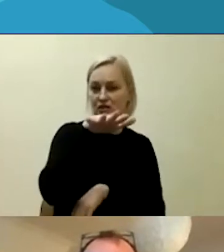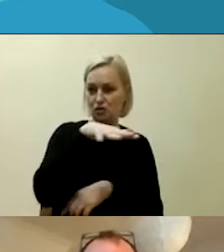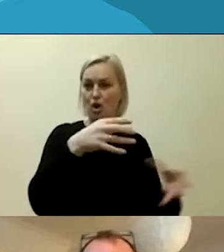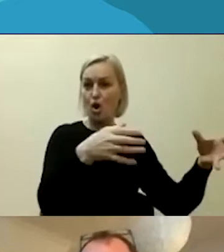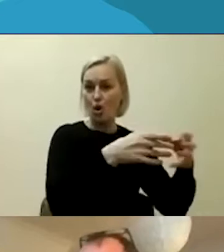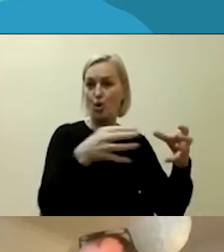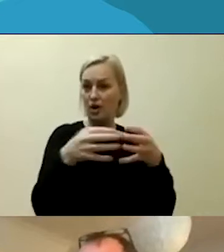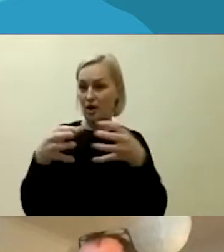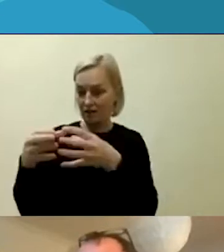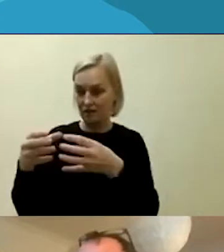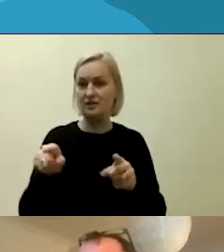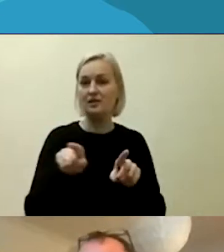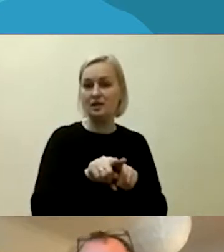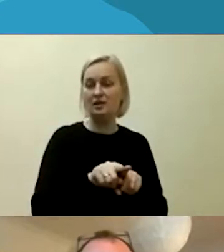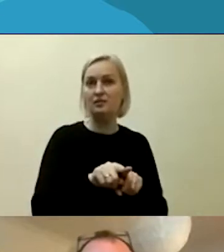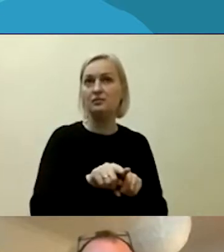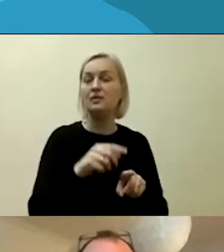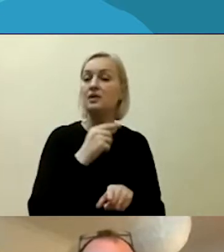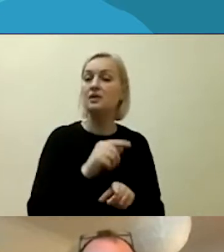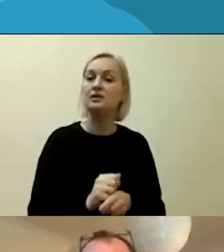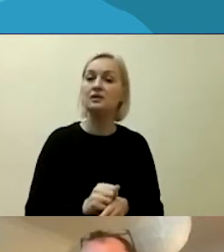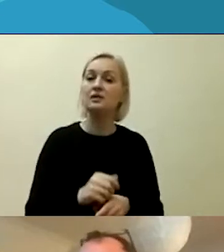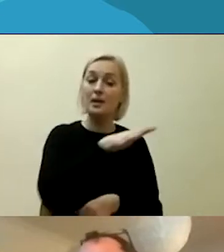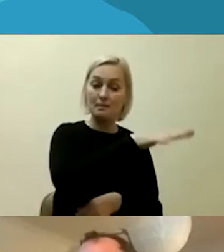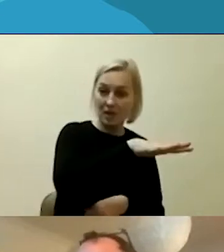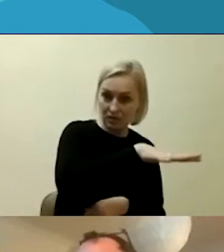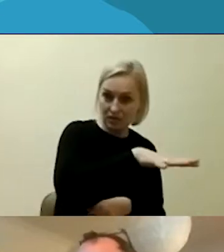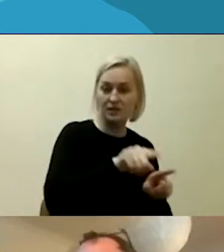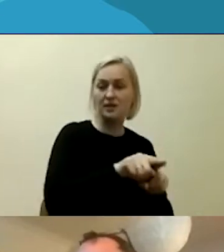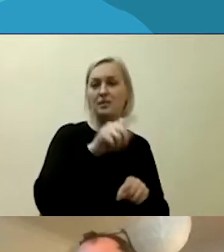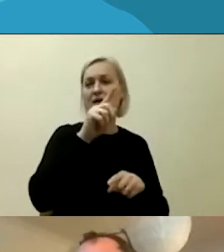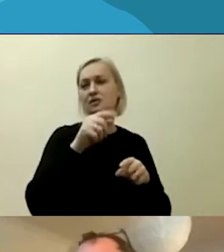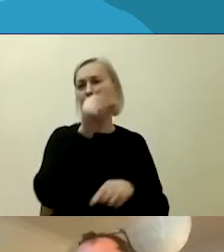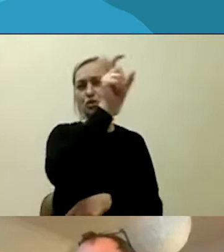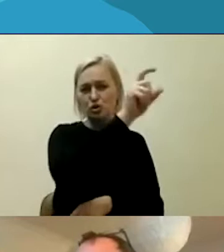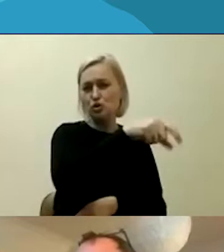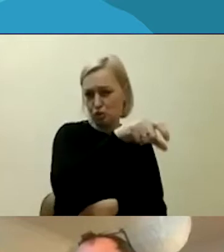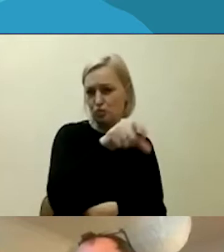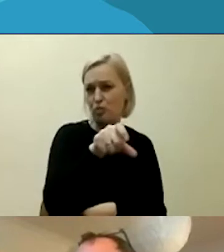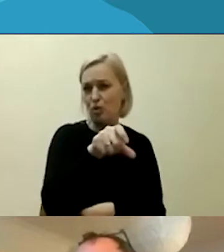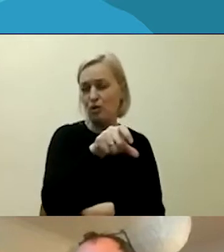apskritai, bet kuri bendruomenė, bet kuri pilietinė bendruomenė, kuri veikia